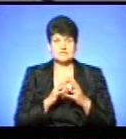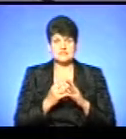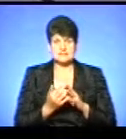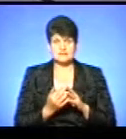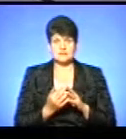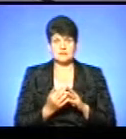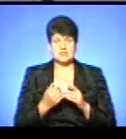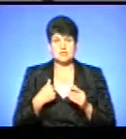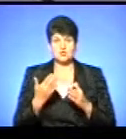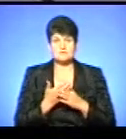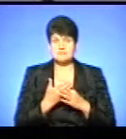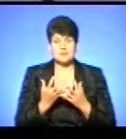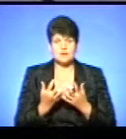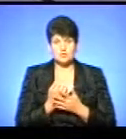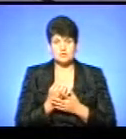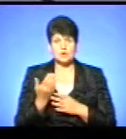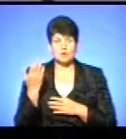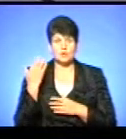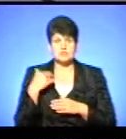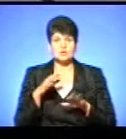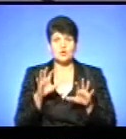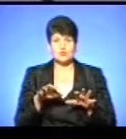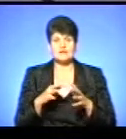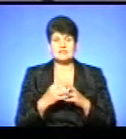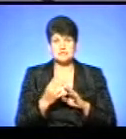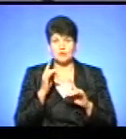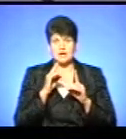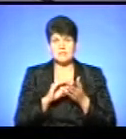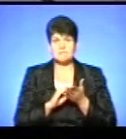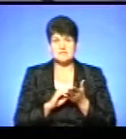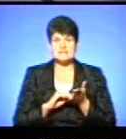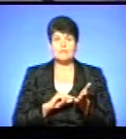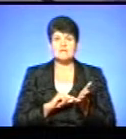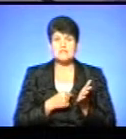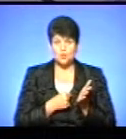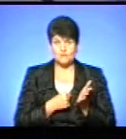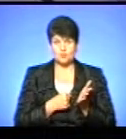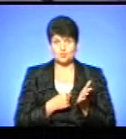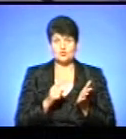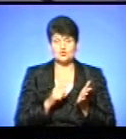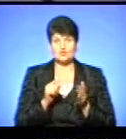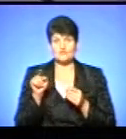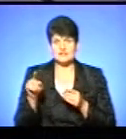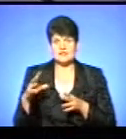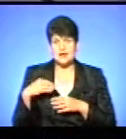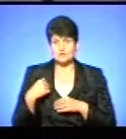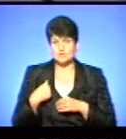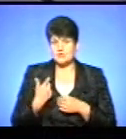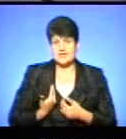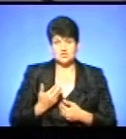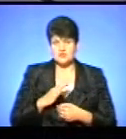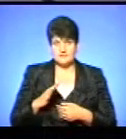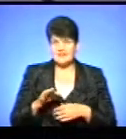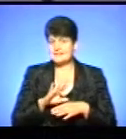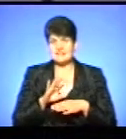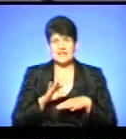не вийде. Колись волова сільської ради, писав мені таку дозвіку, що він з мною не проживає і